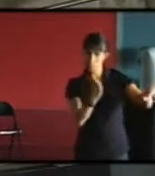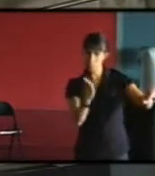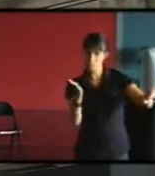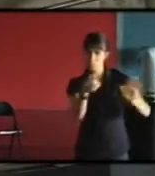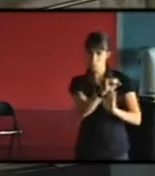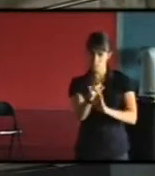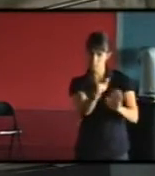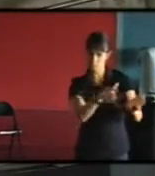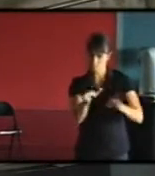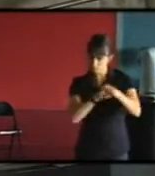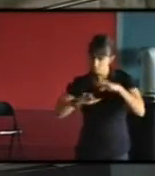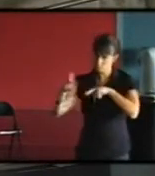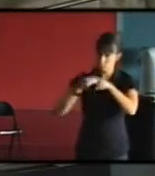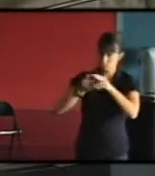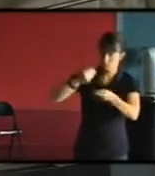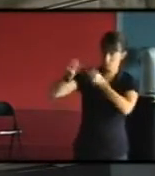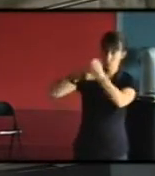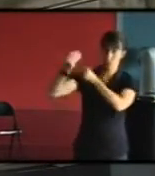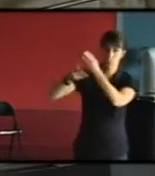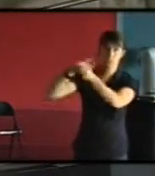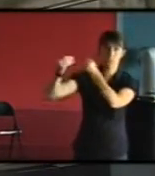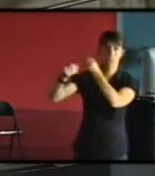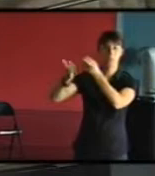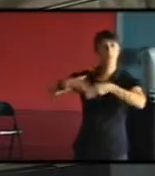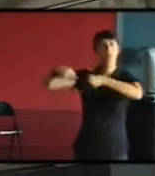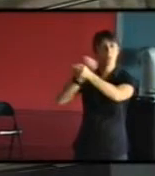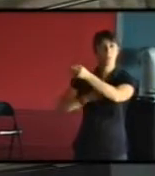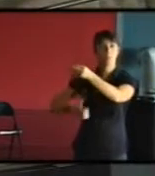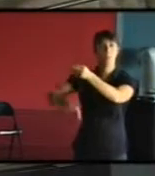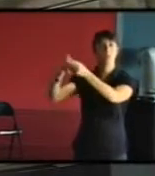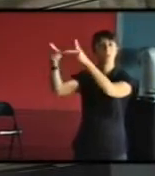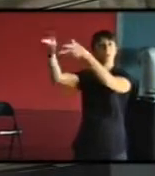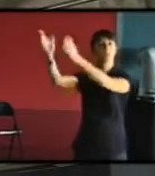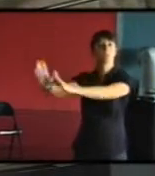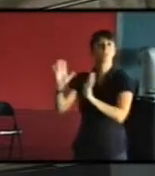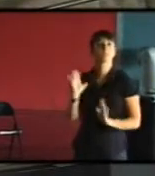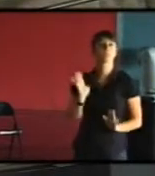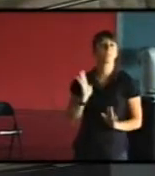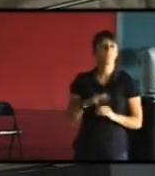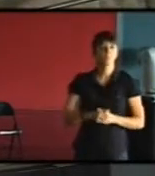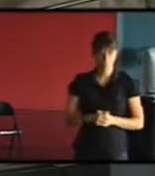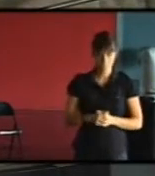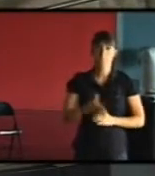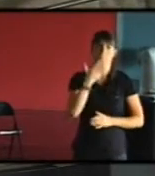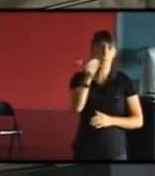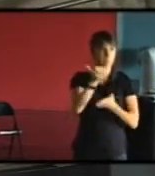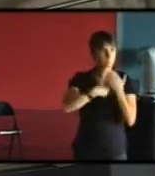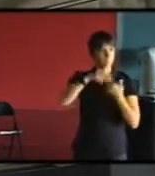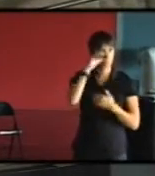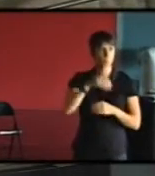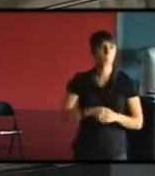clés pour permettre à la collectivité d'agir. Et ça, par contre, c la partie opérationnelle dont s'occupent nos collègues. Voilà, je vous remercie.